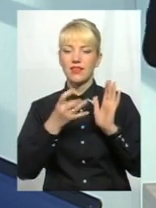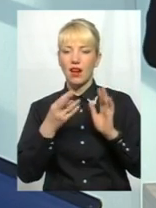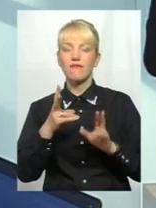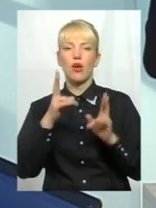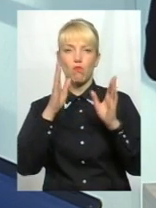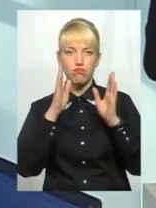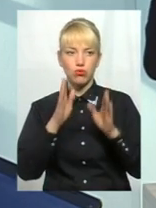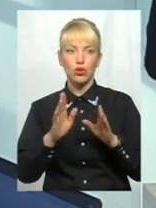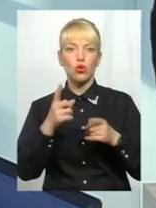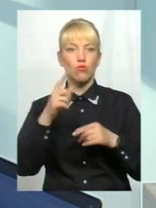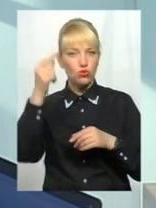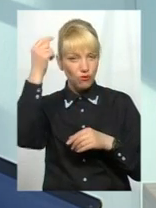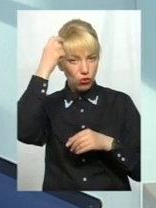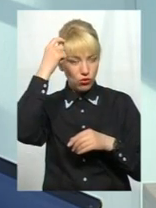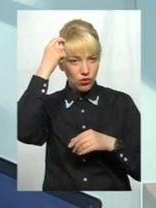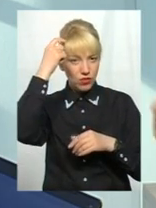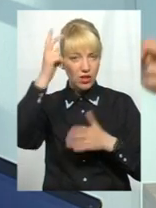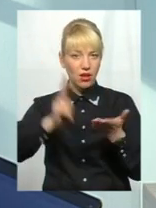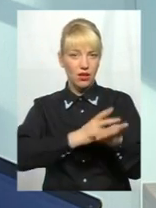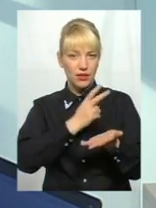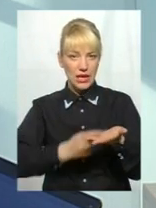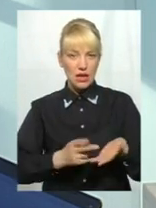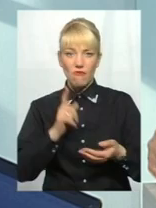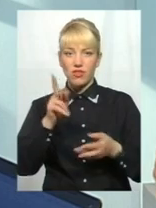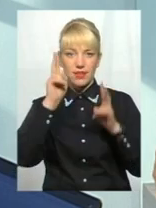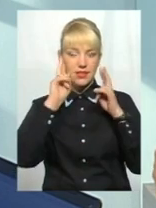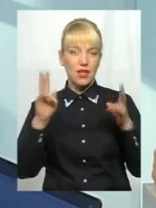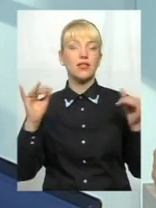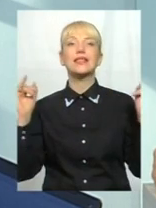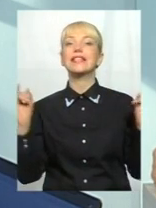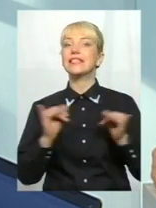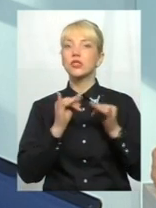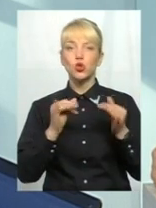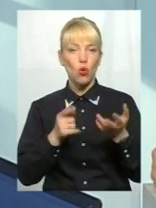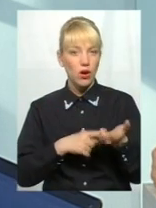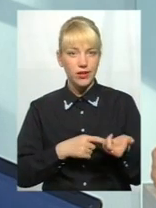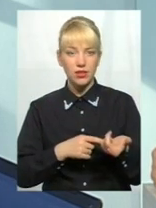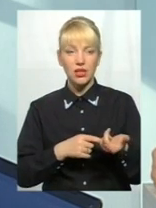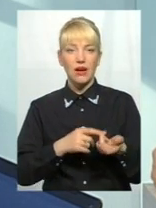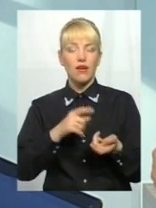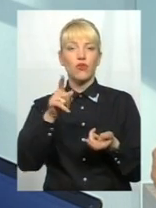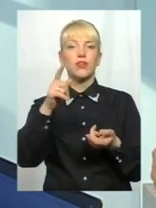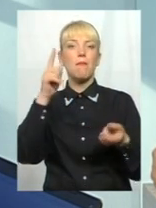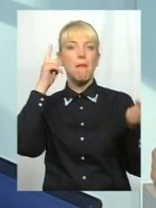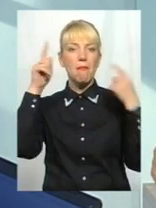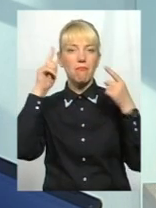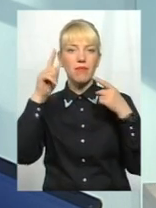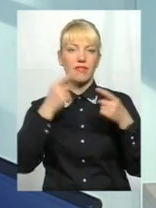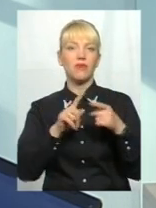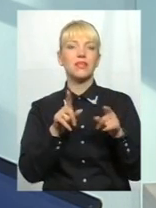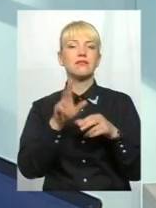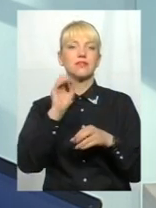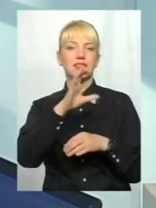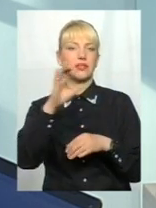бо людей мішинина в голові, вони не знають історії, вони не знають, вони цими міфами, що закладалися останні роки, живуть.